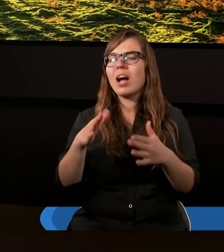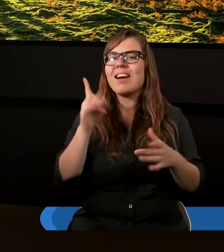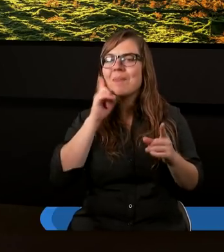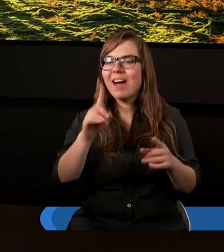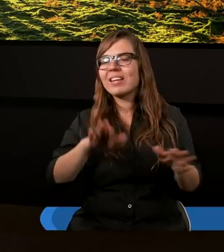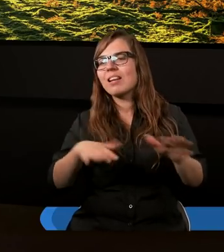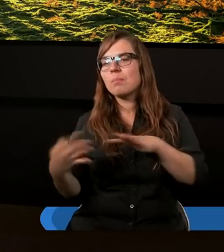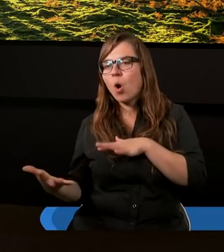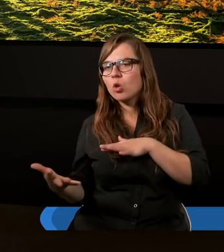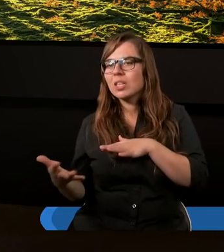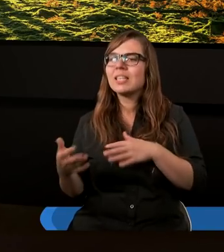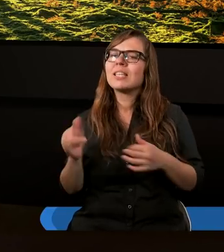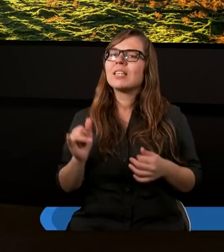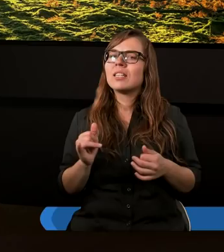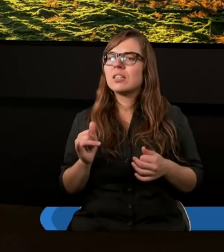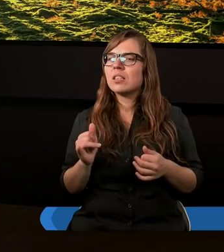zboczyli,